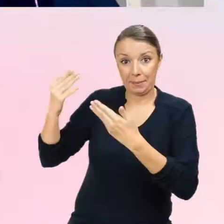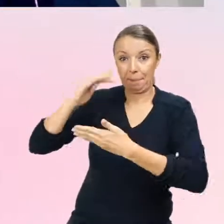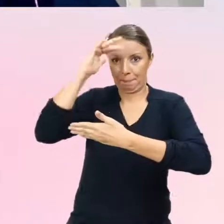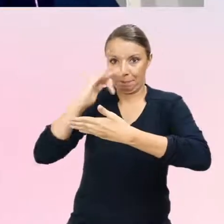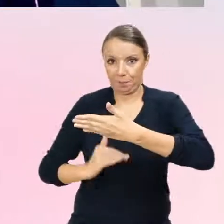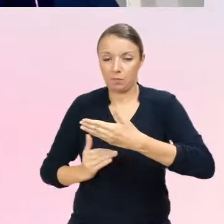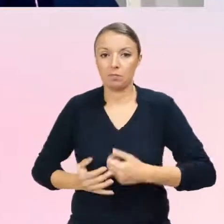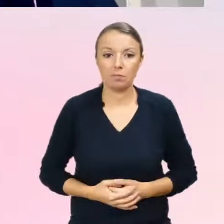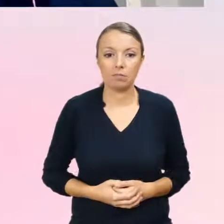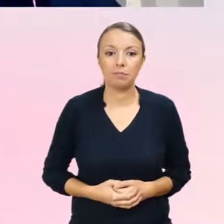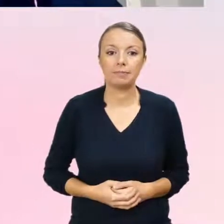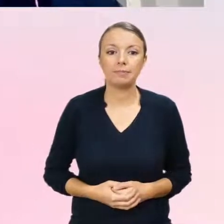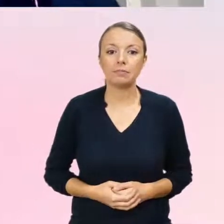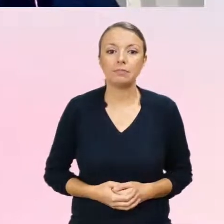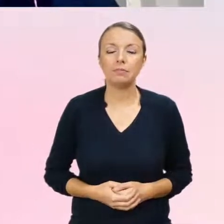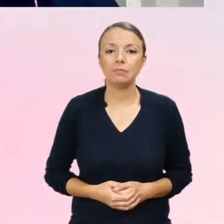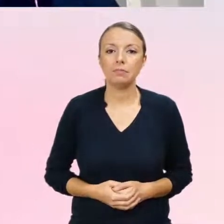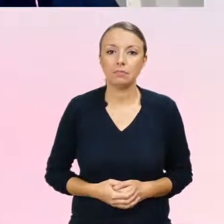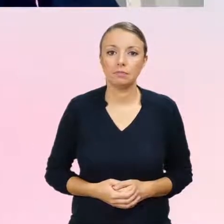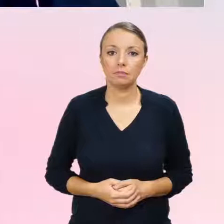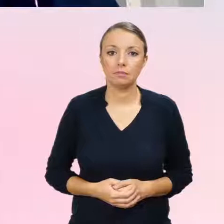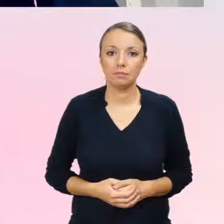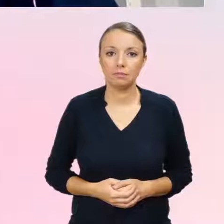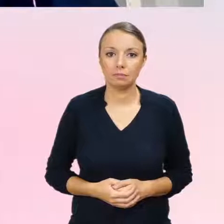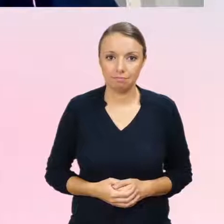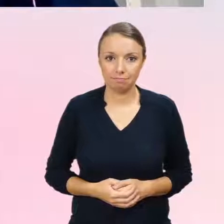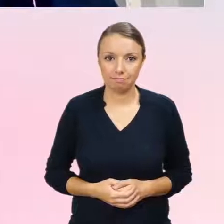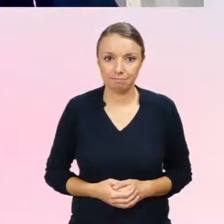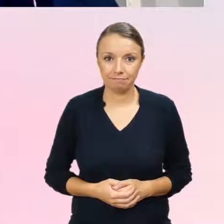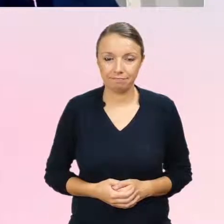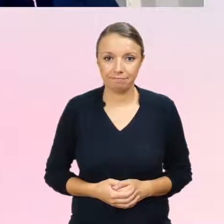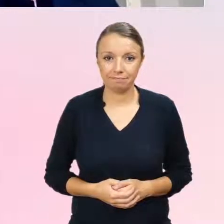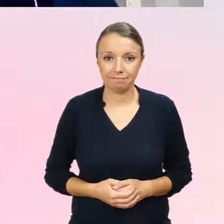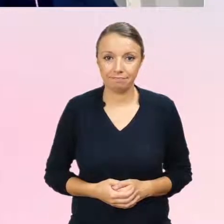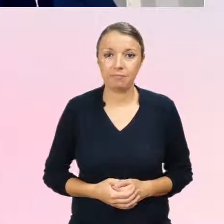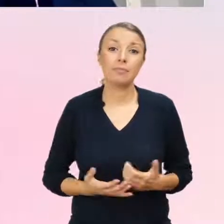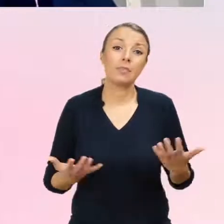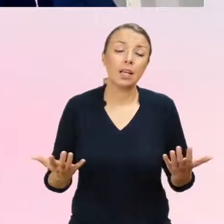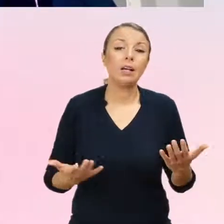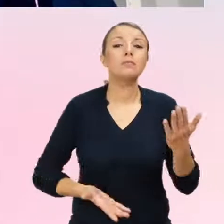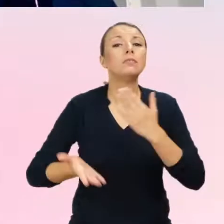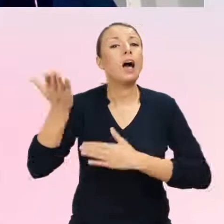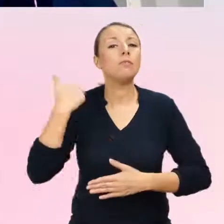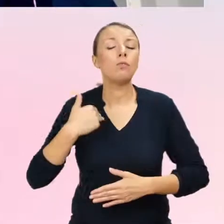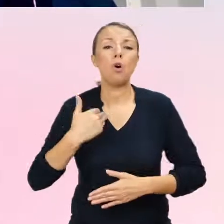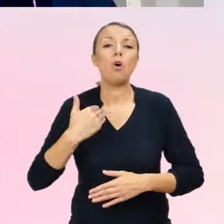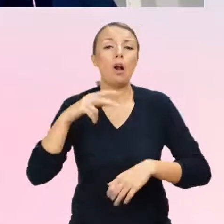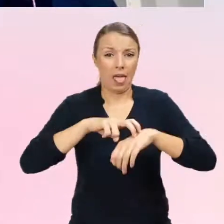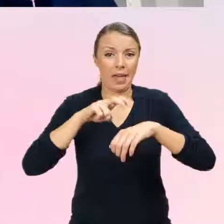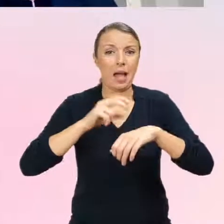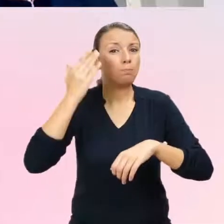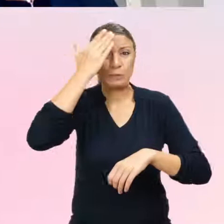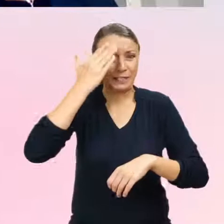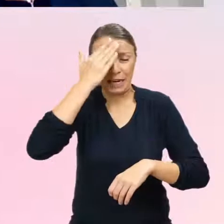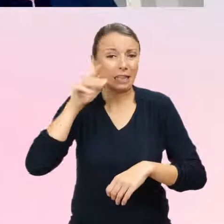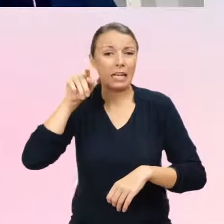I to, czego psychiatrzy nie umieli robić i nadal jeszcze chyba